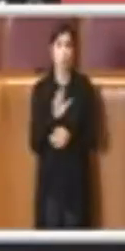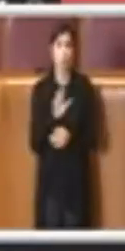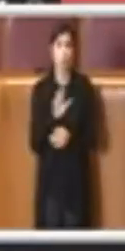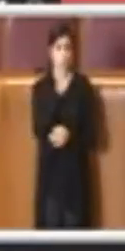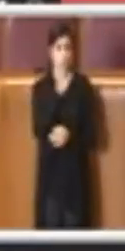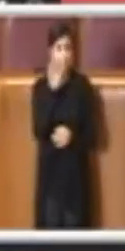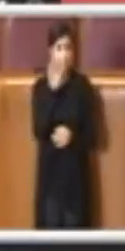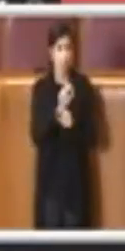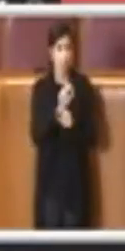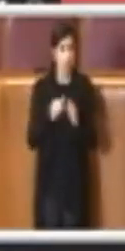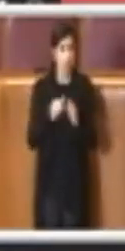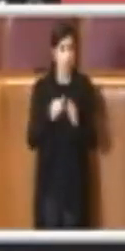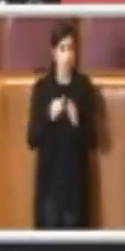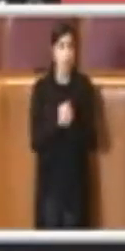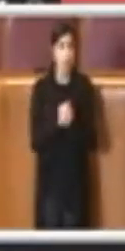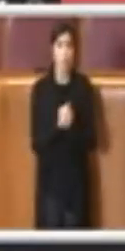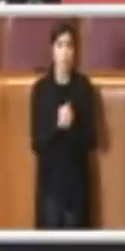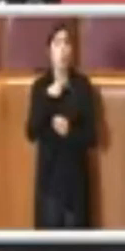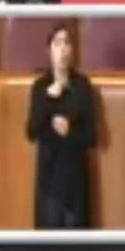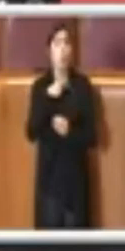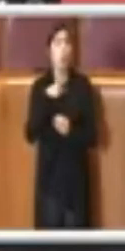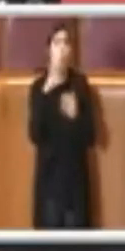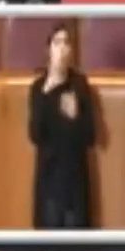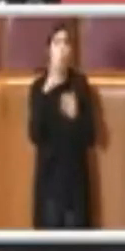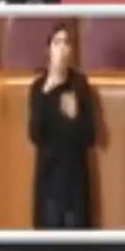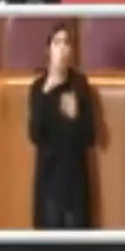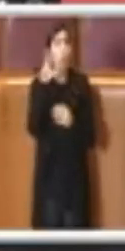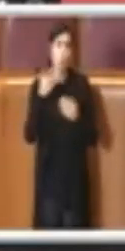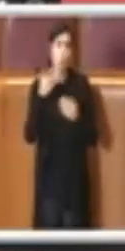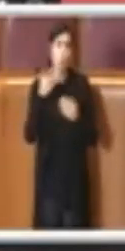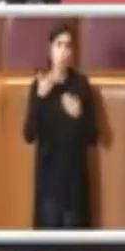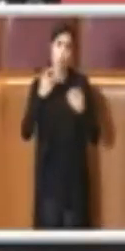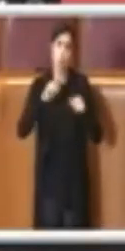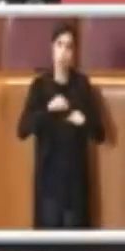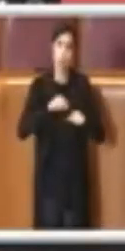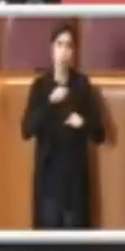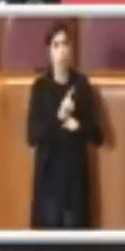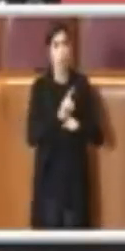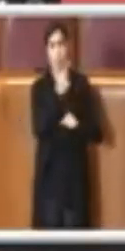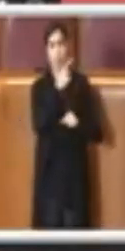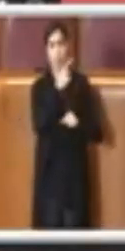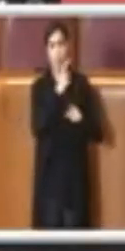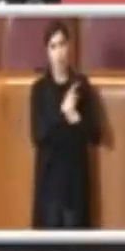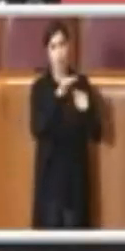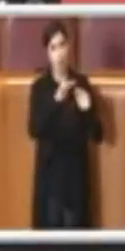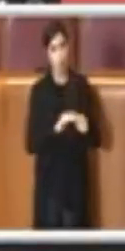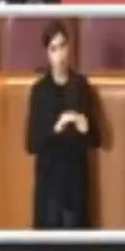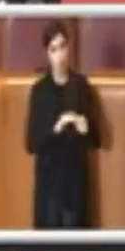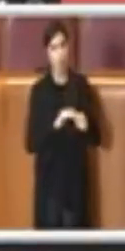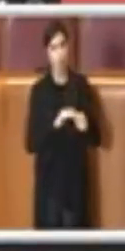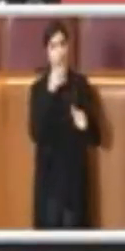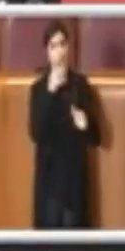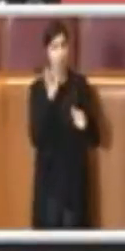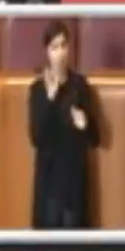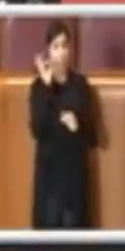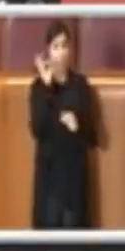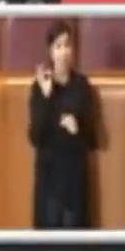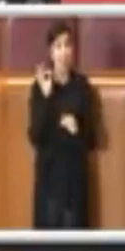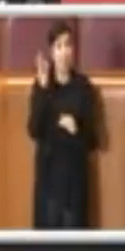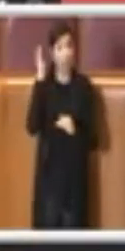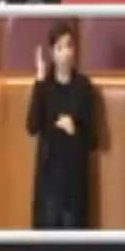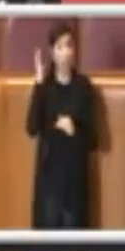prima di tutto la salute come bene essenziale, per cui se sono previste chiusure